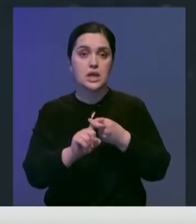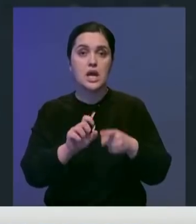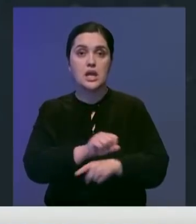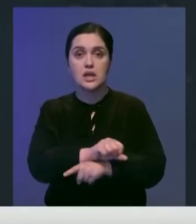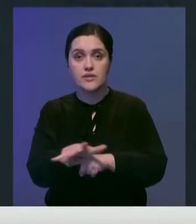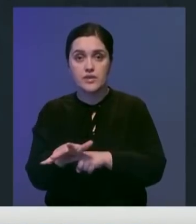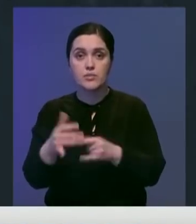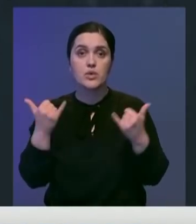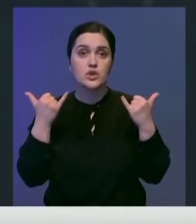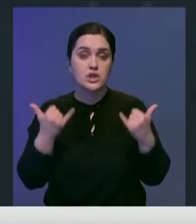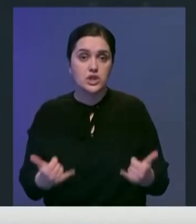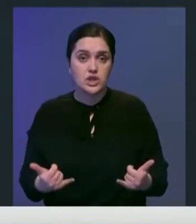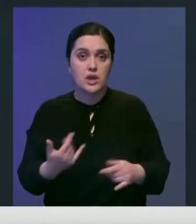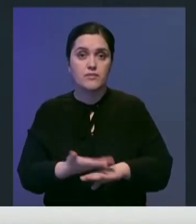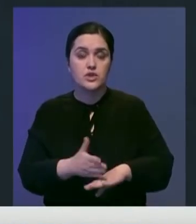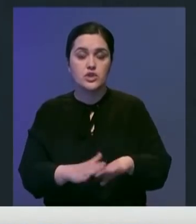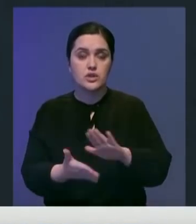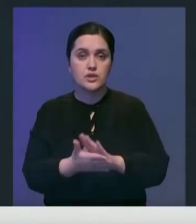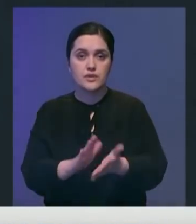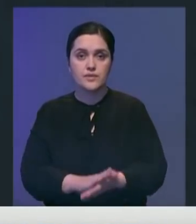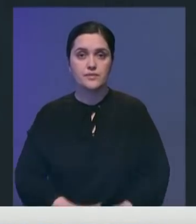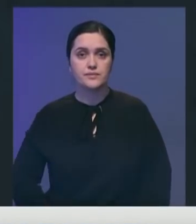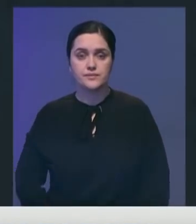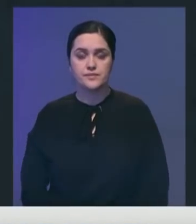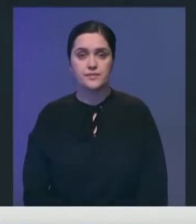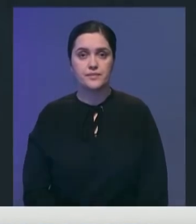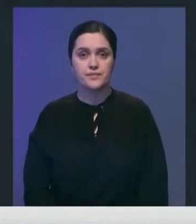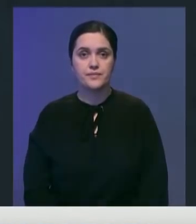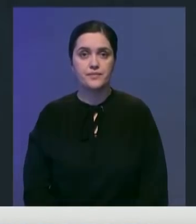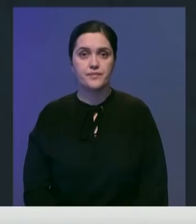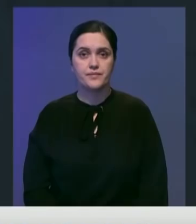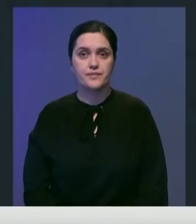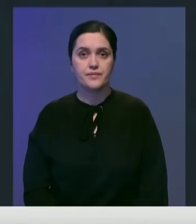казахстанца с коронавирусом находятся сейчас в крайне тяжелом состоянии.